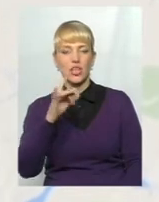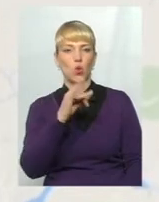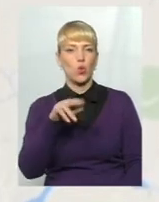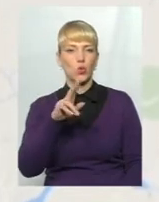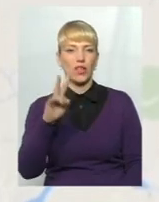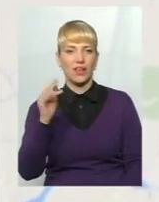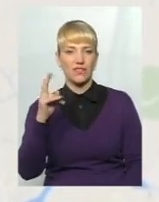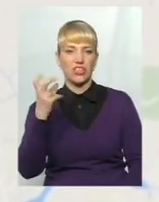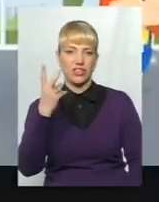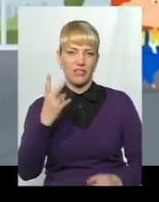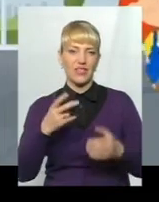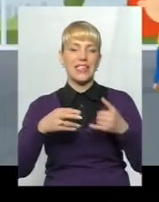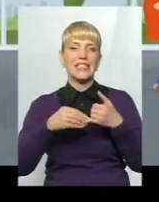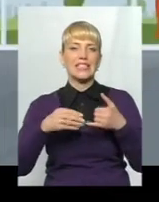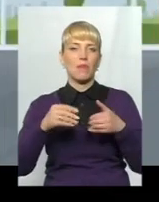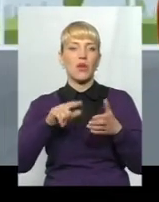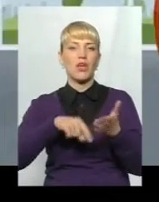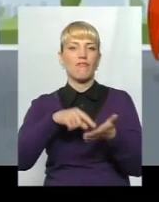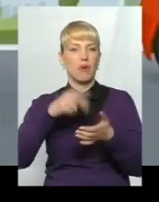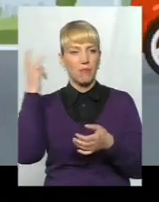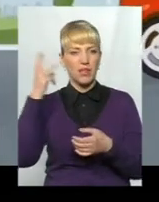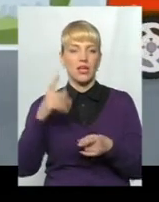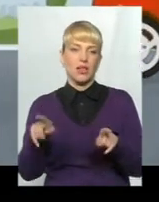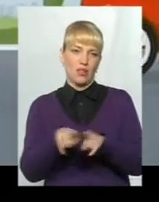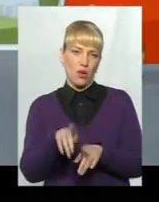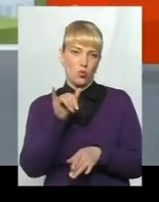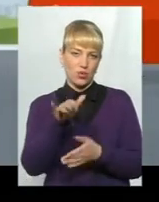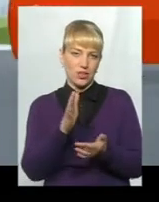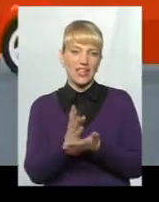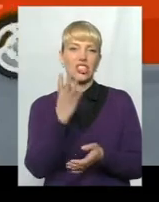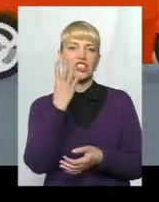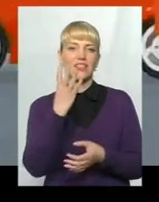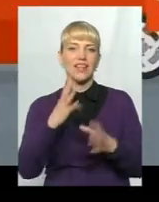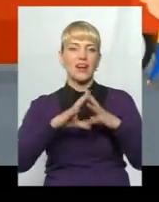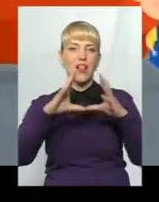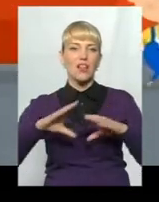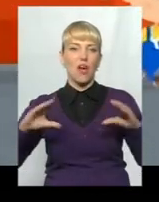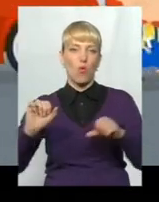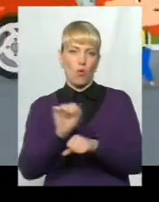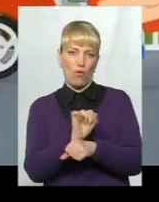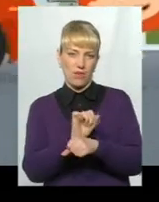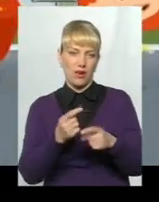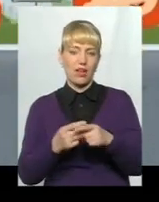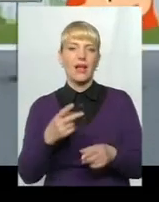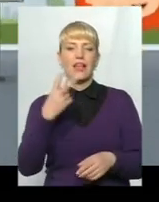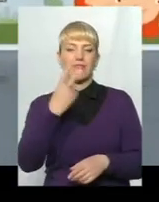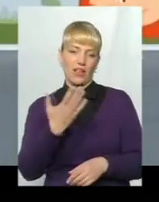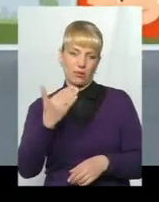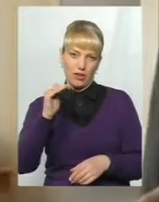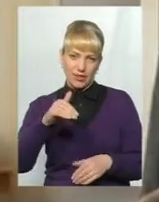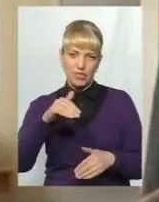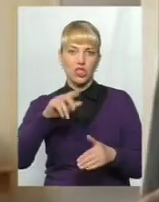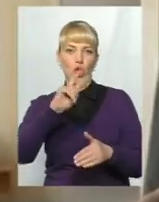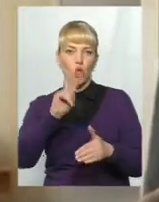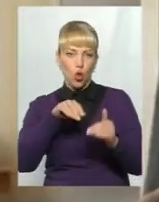ділянками у Хмельницькому. Також у подружньої пари чотири легковика під матрацом на двох 25 тисяч доларів. А ще